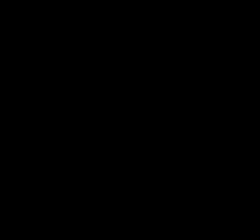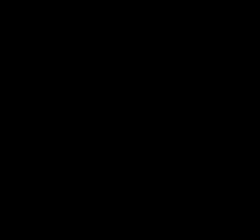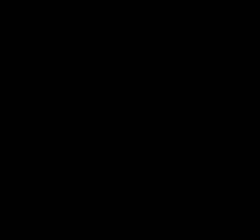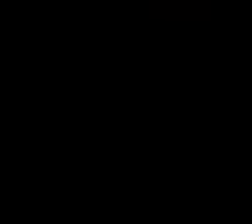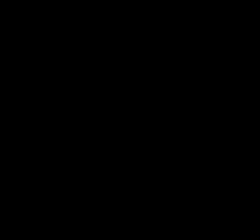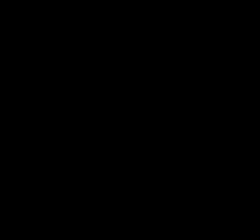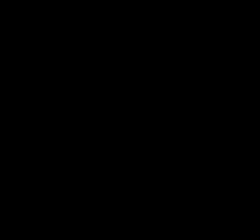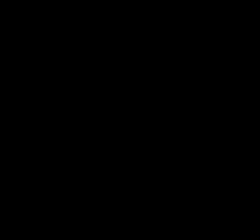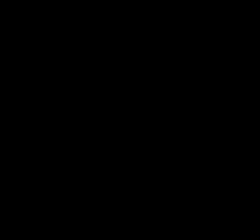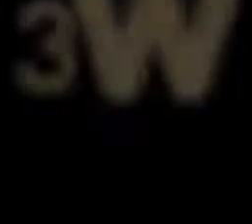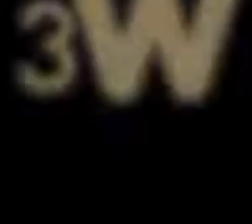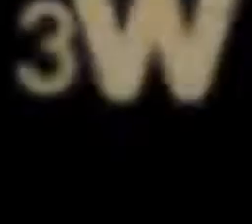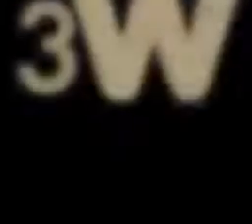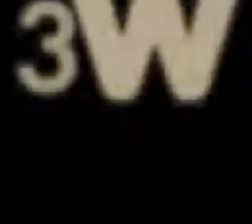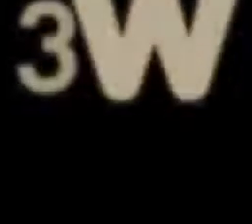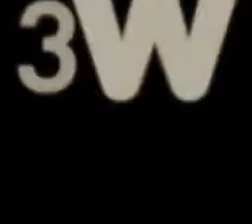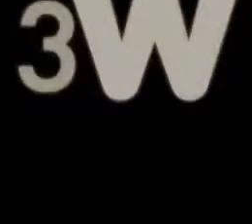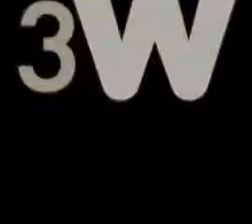Terima kasih.